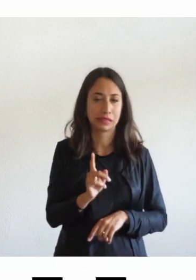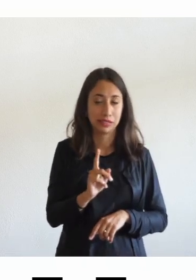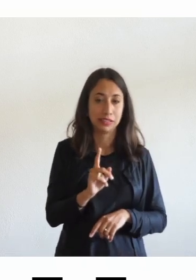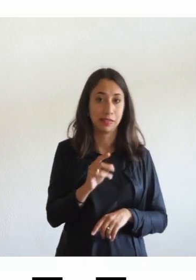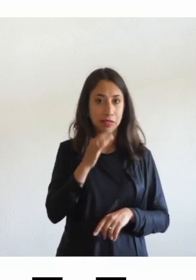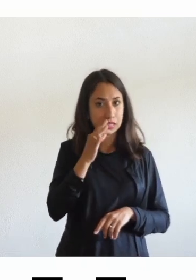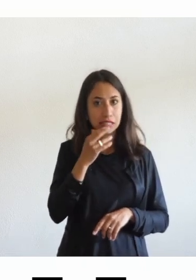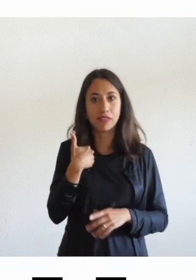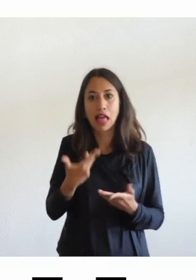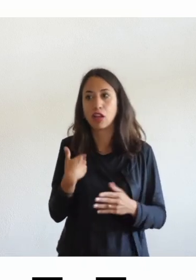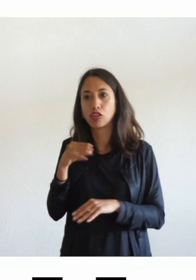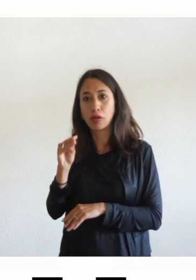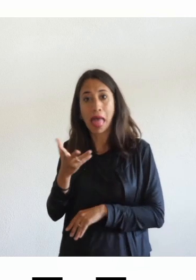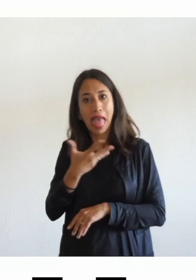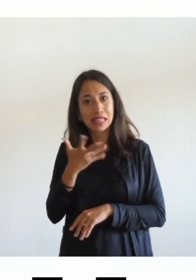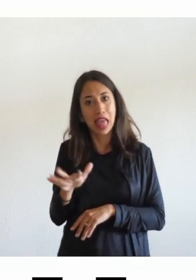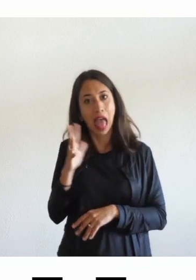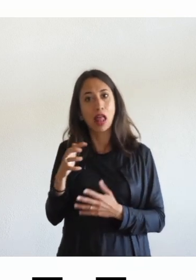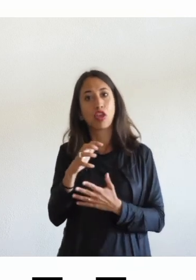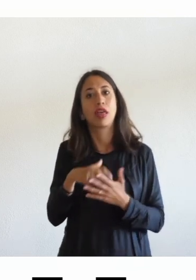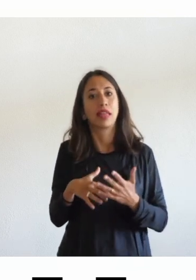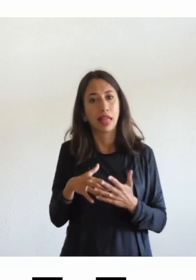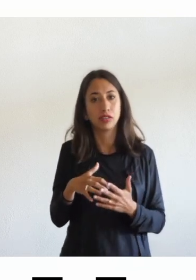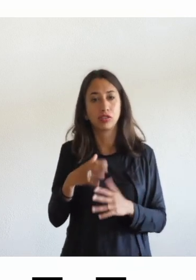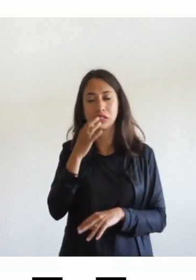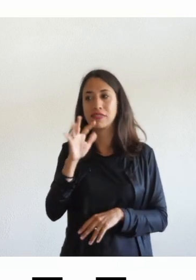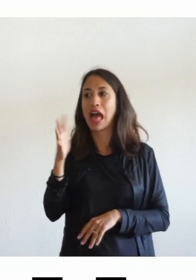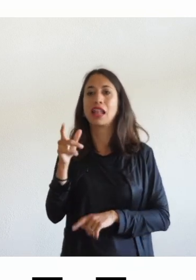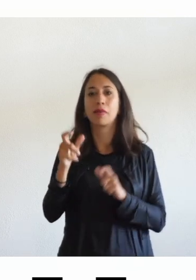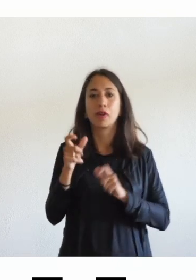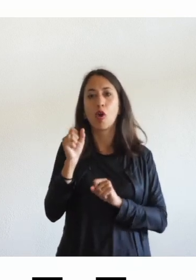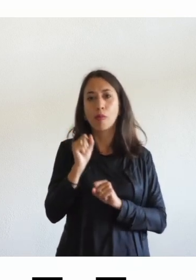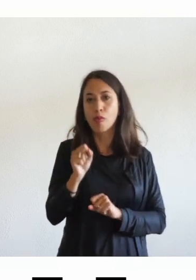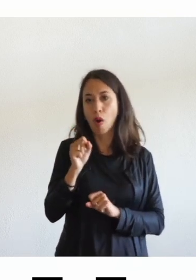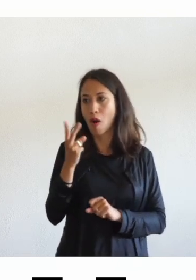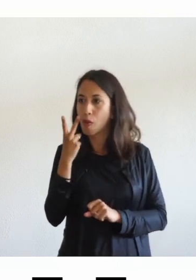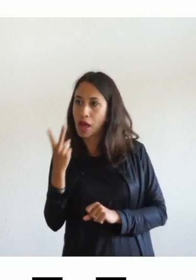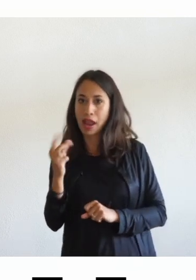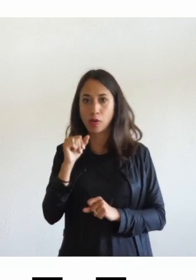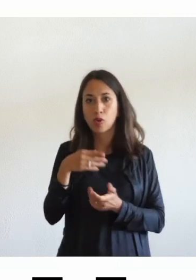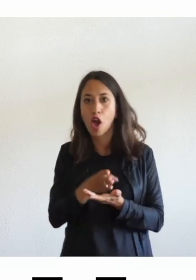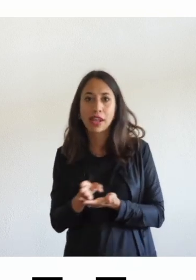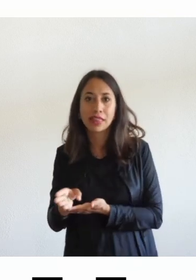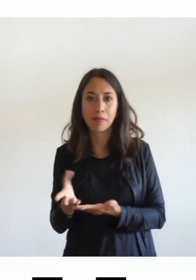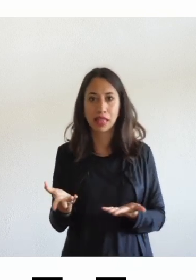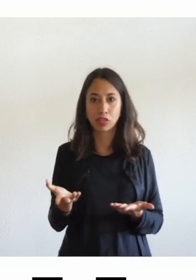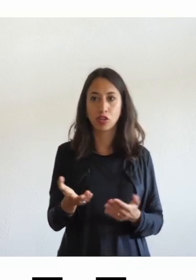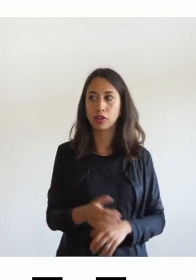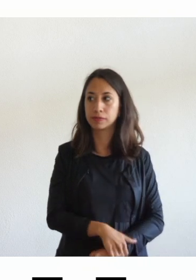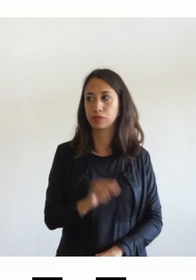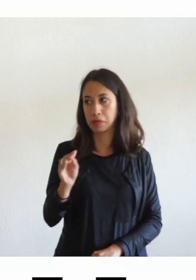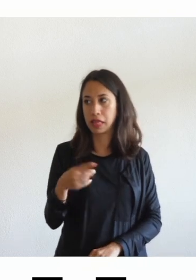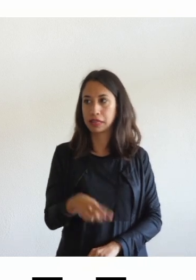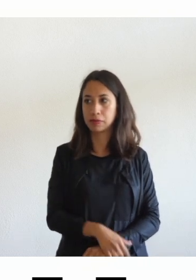esiste un testo dove anche le persone diciamo possono orientarsi e capire bene quali sono allora